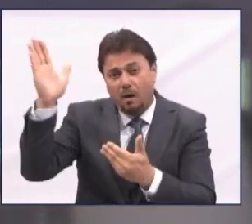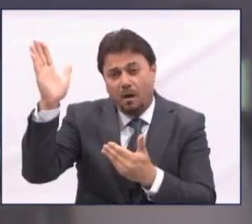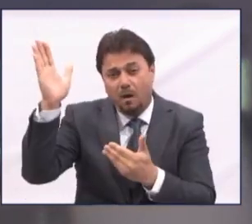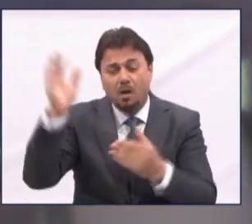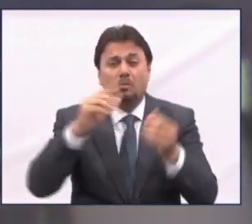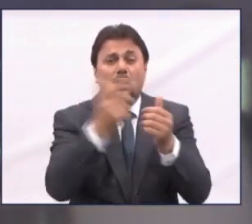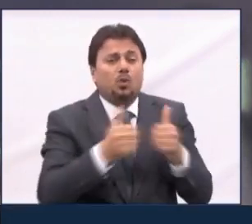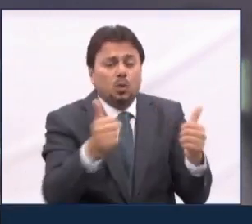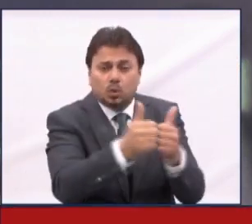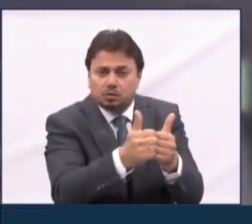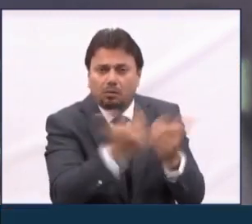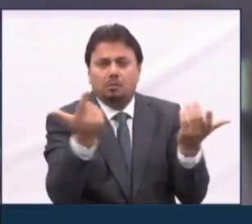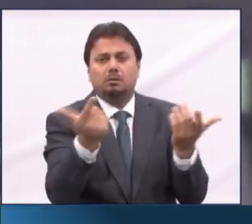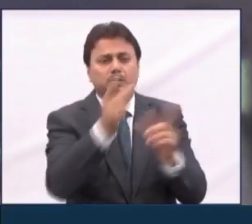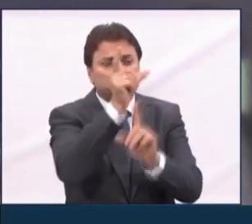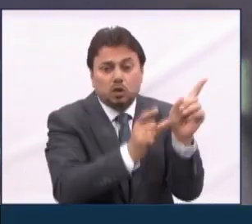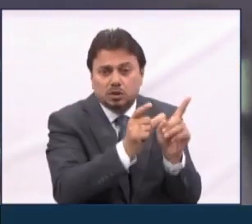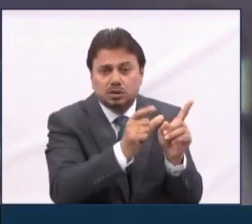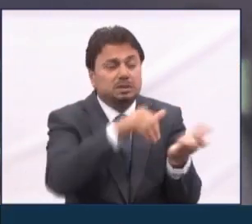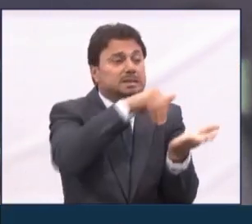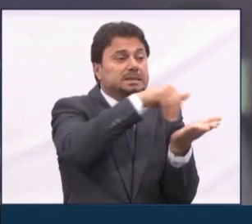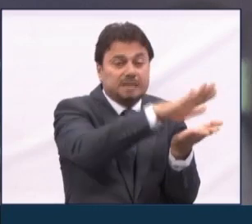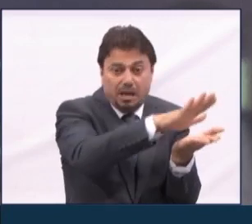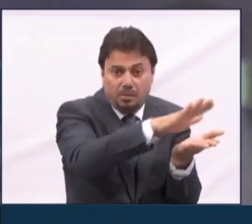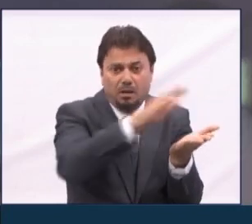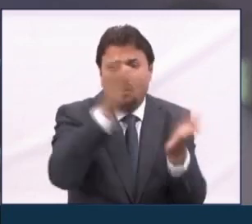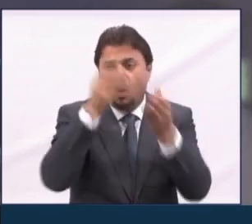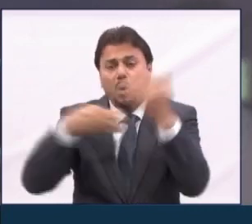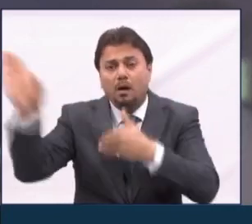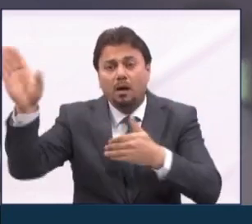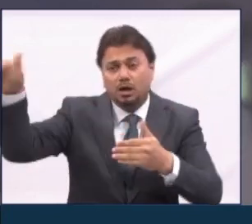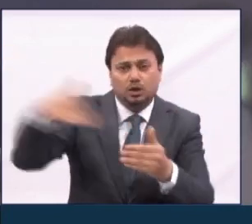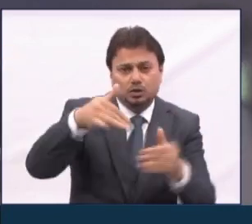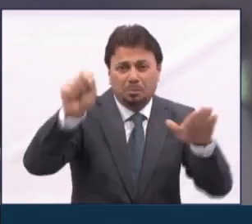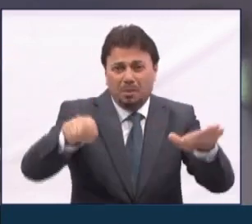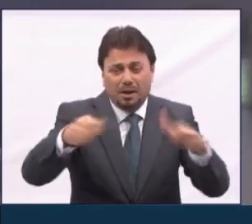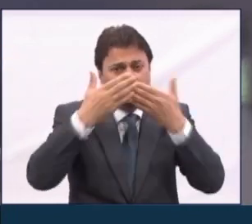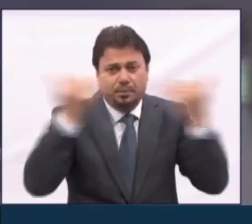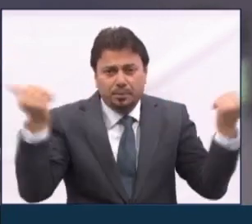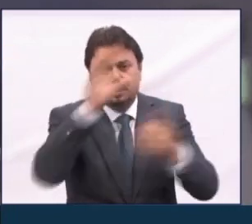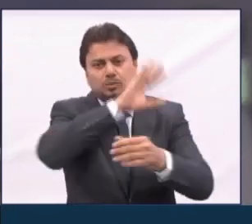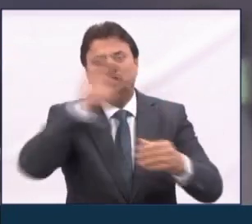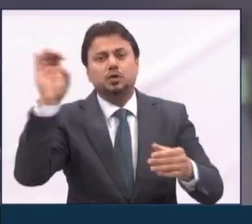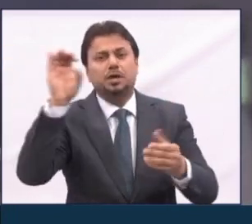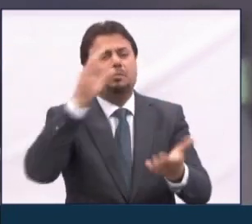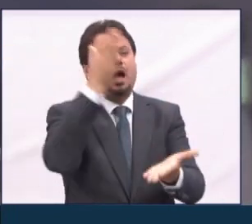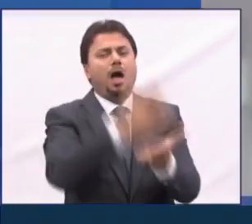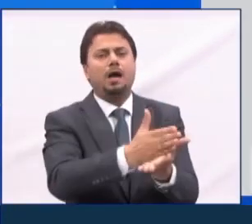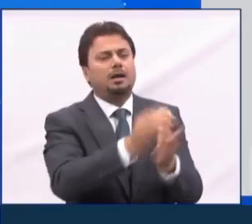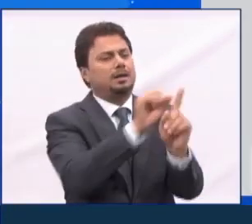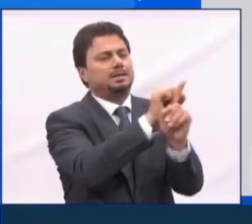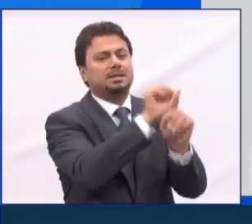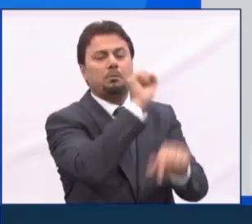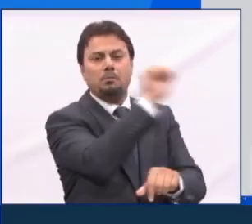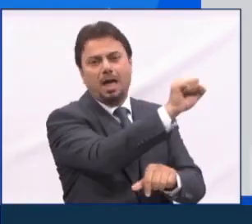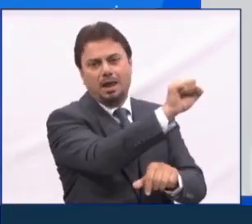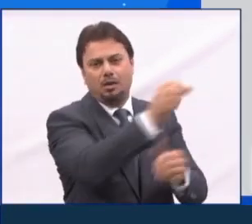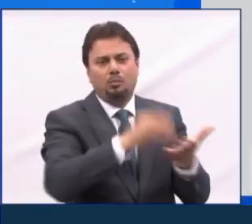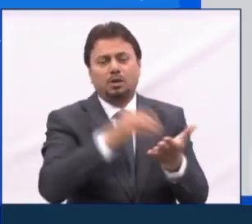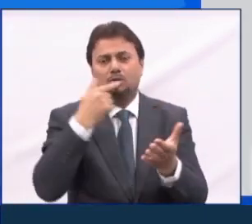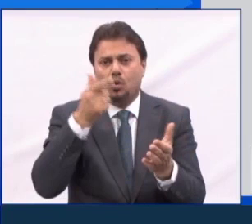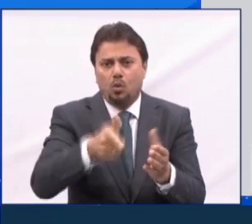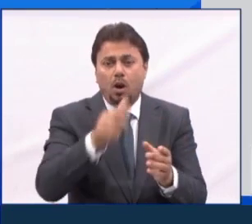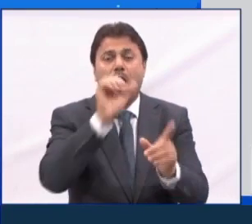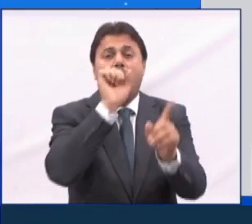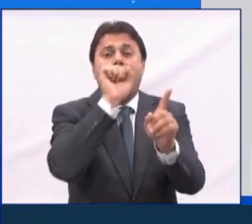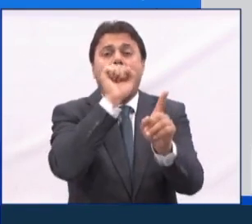المشتكين والمدععين بالحق الشخصي يكون في حالة كانت الجريمة من جرائم الحق الخاص أما إذا كانت من